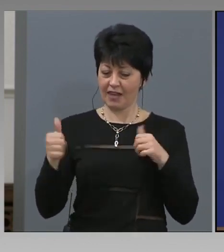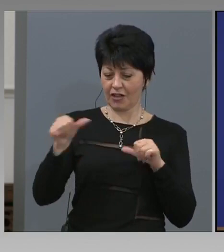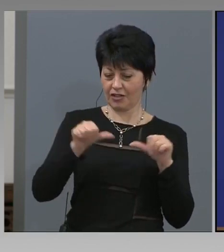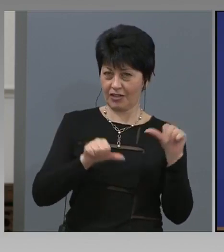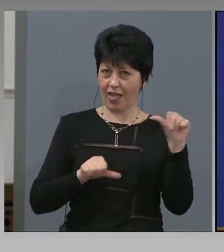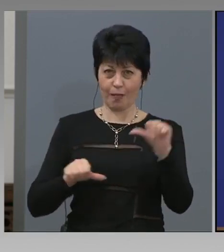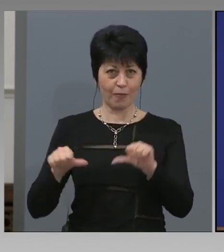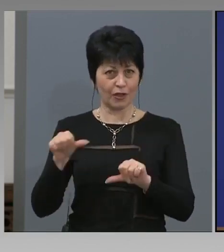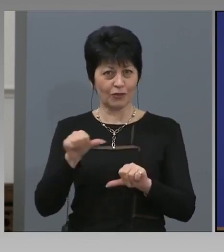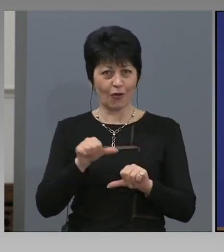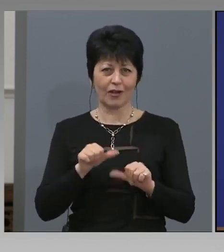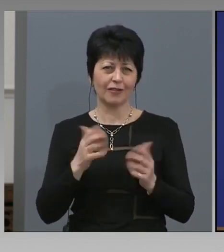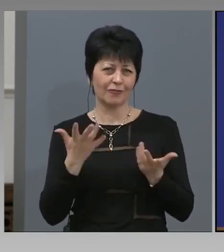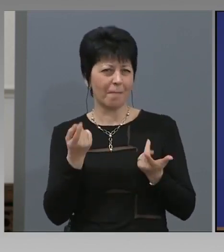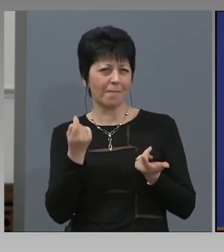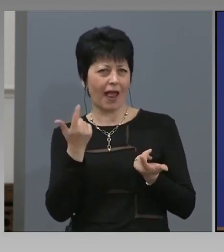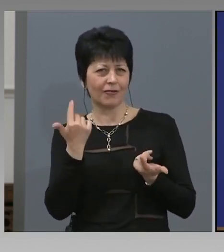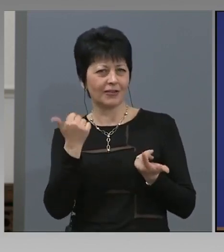като е, нали,